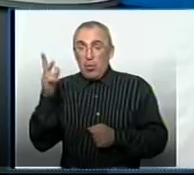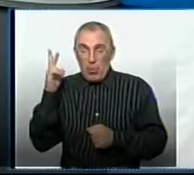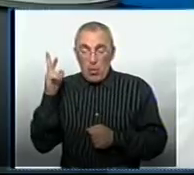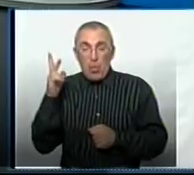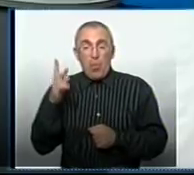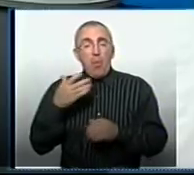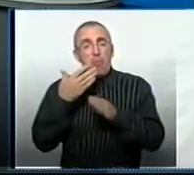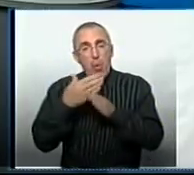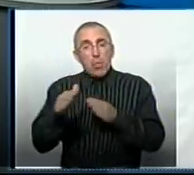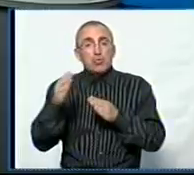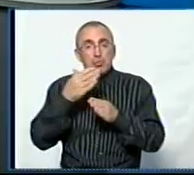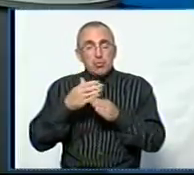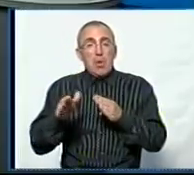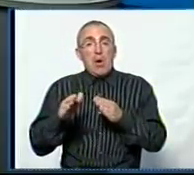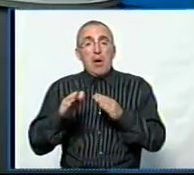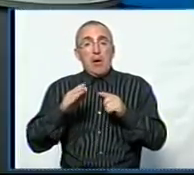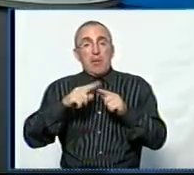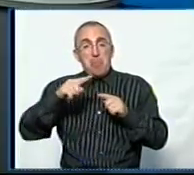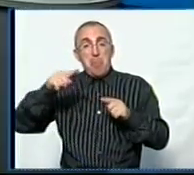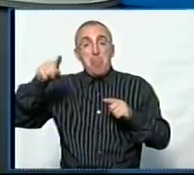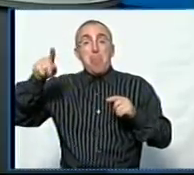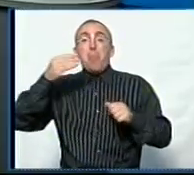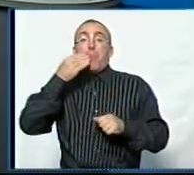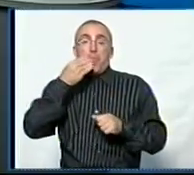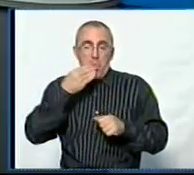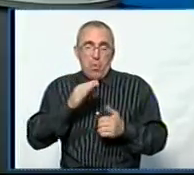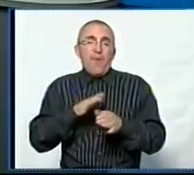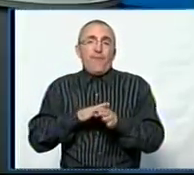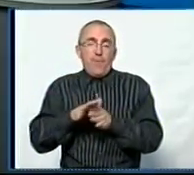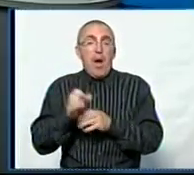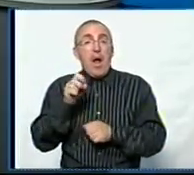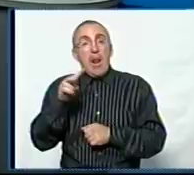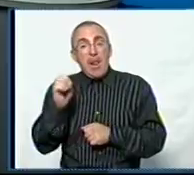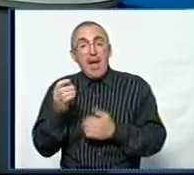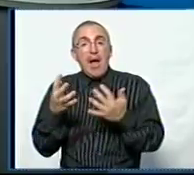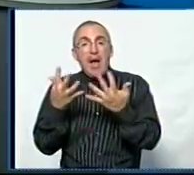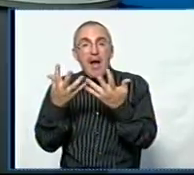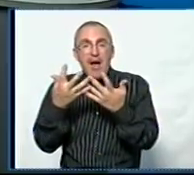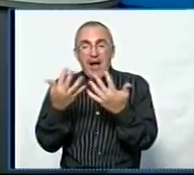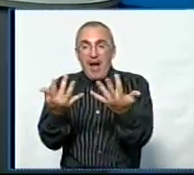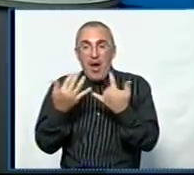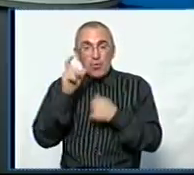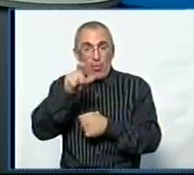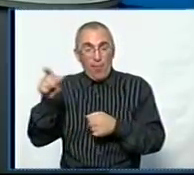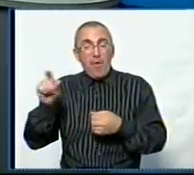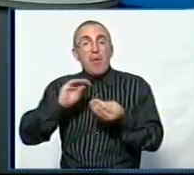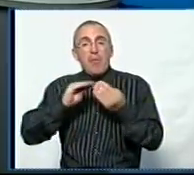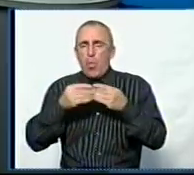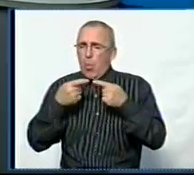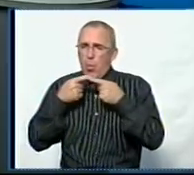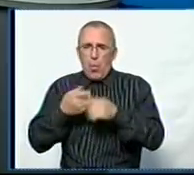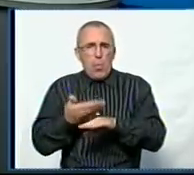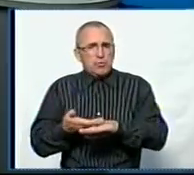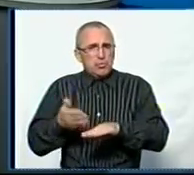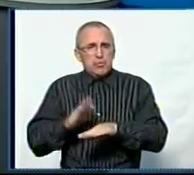що поступово тенденція покращення відбувається. Але оця кадрова проблема, вона на сьогодні загострюється